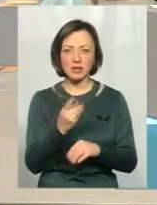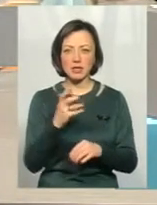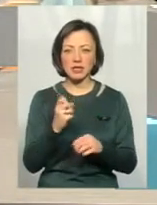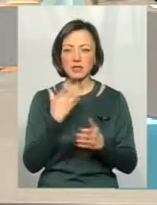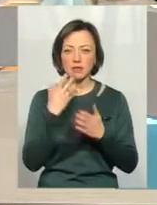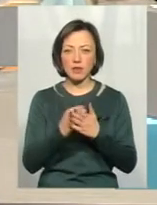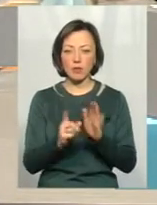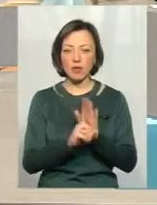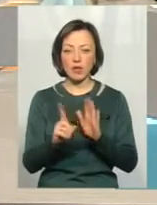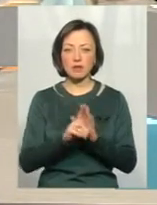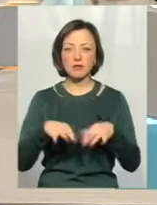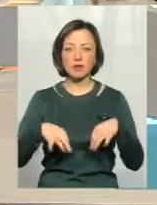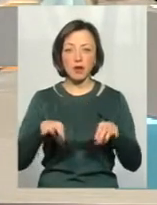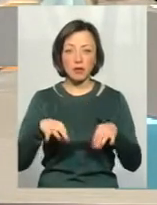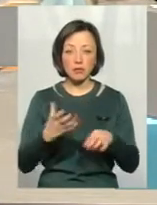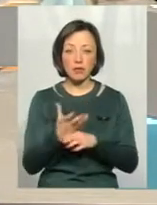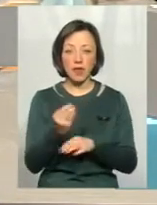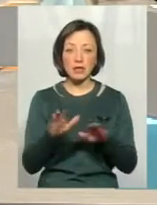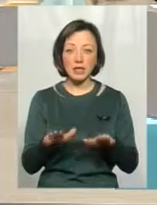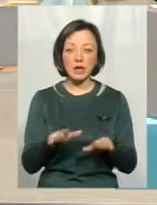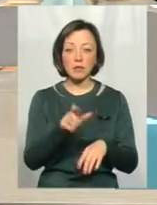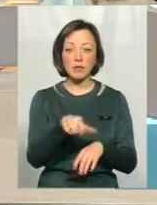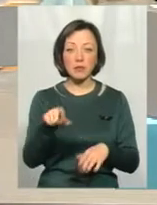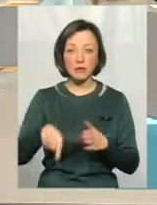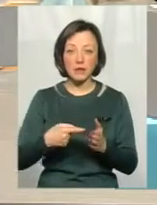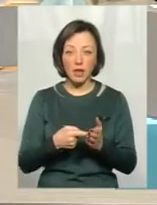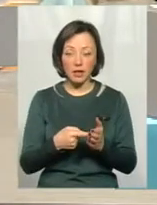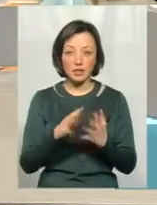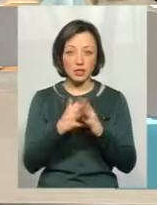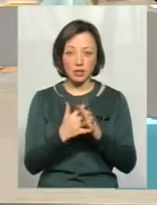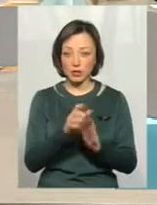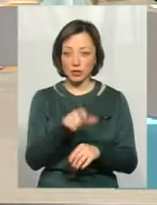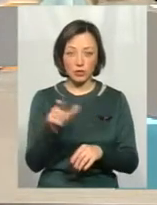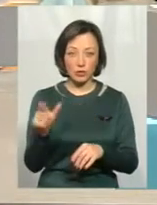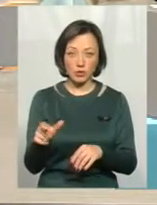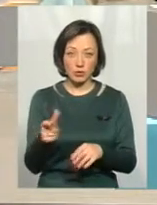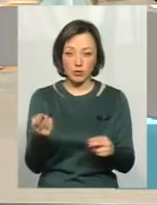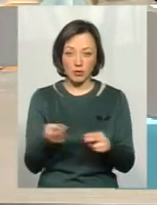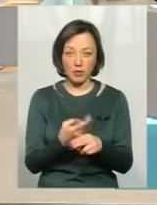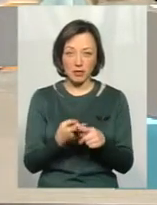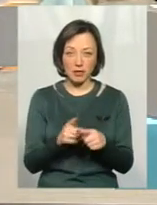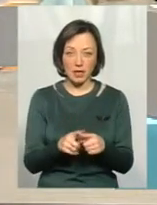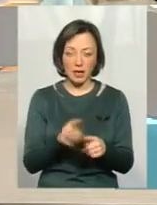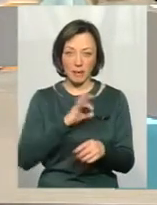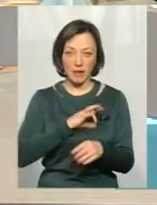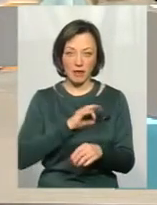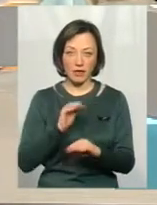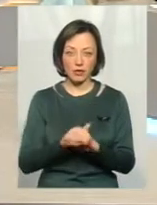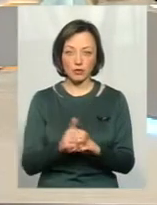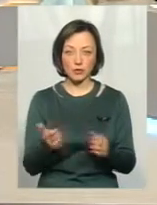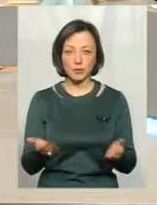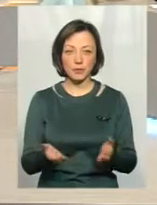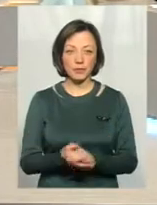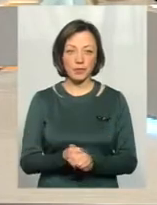проїзд у транспорті. Тим більше, що, знову таки, платять тільки місцяни, ті, що їдуть. Сільські житті, мешканці, позбавлені цієї пільги, фактично, що